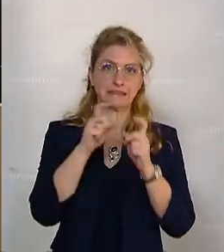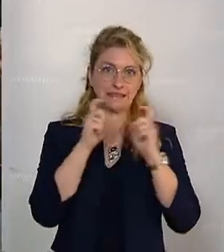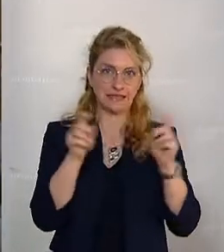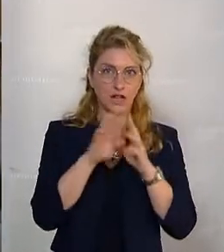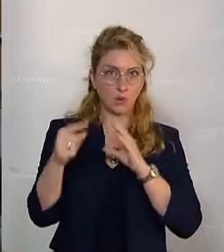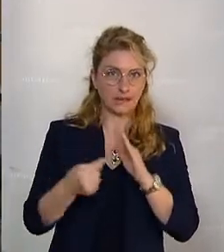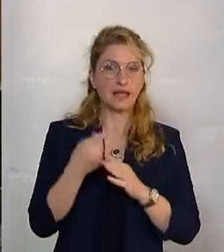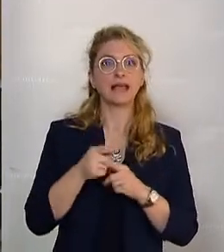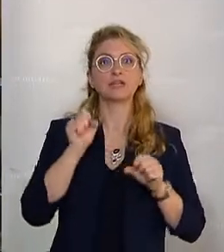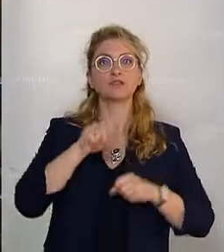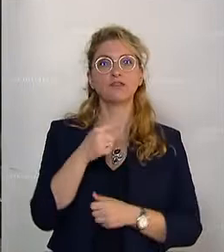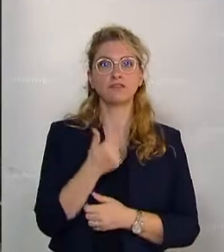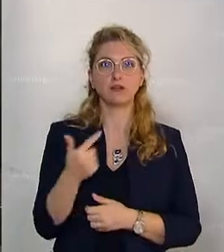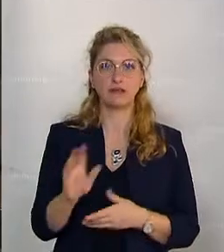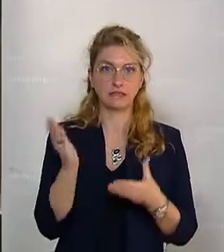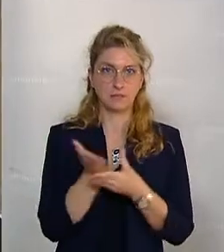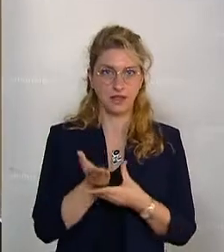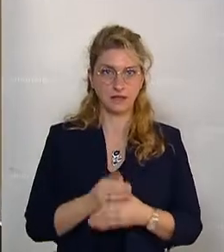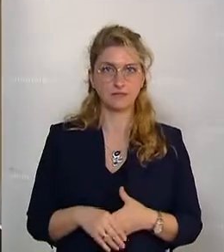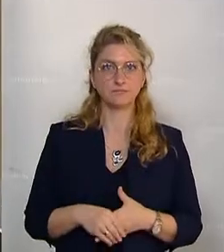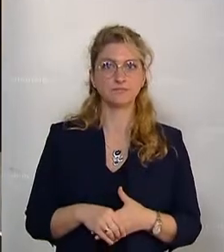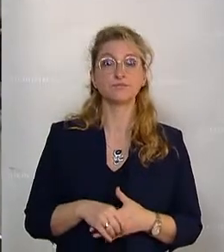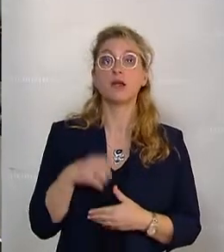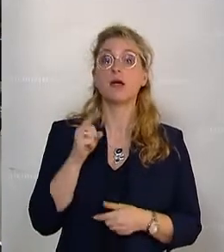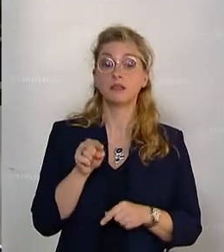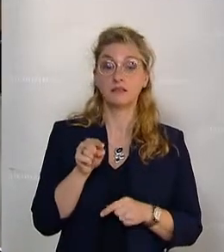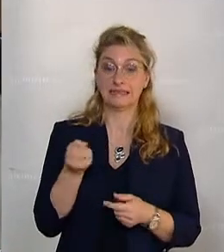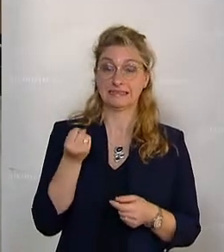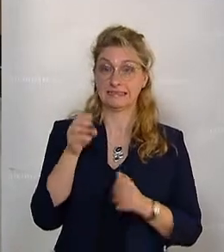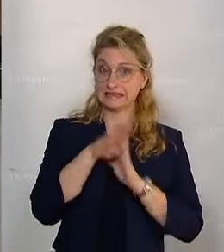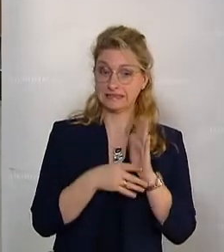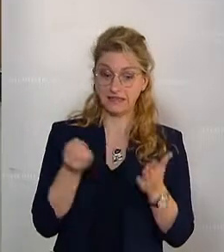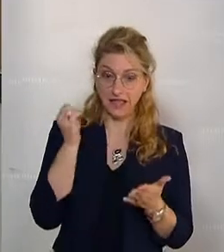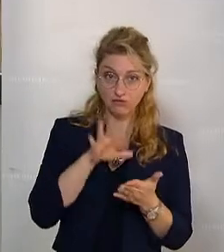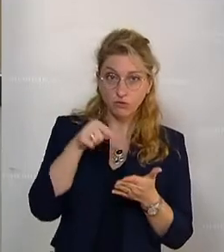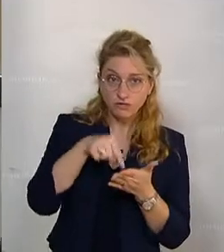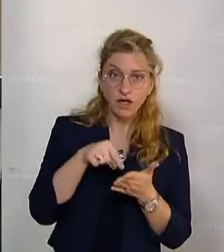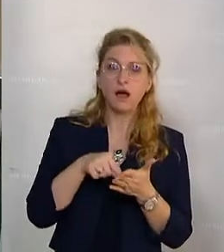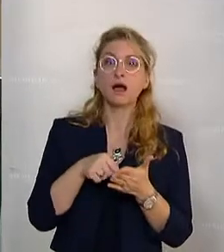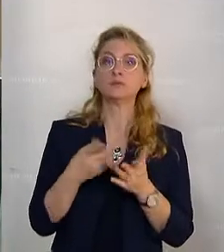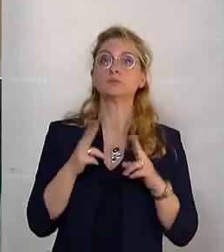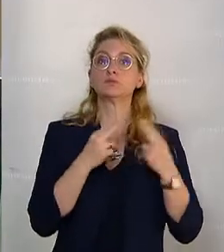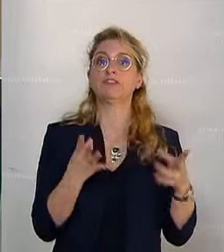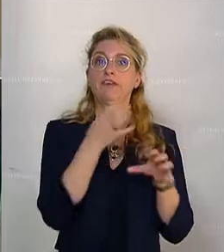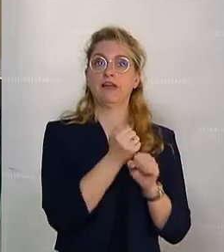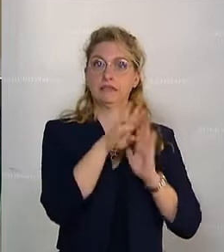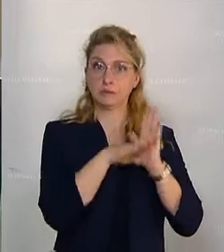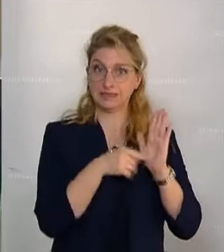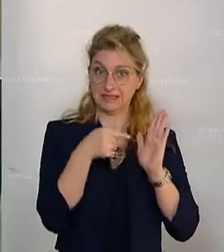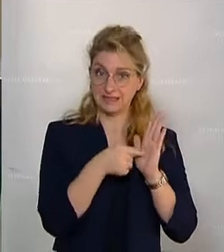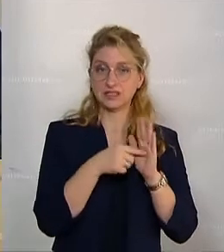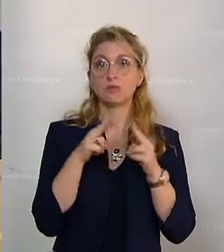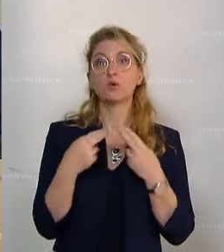1222 der Beilagen. Da der vorliegende Gesetzentwurf eine Änderung des Bundesverfassungsgesetzes, eines